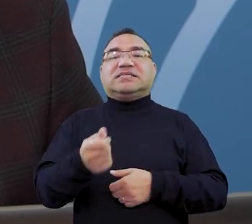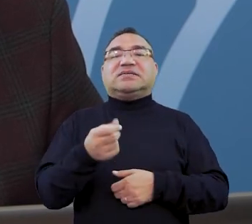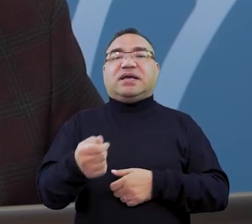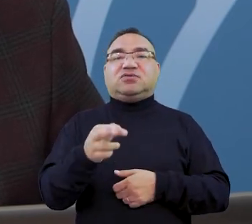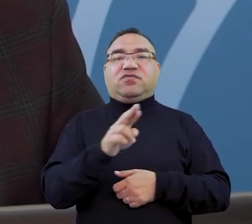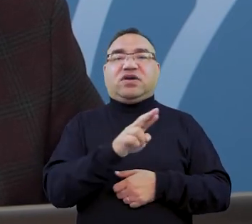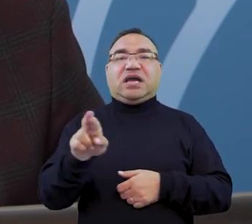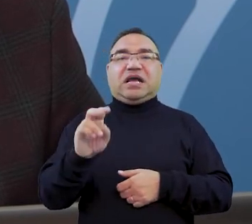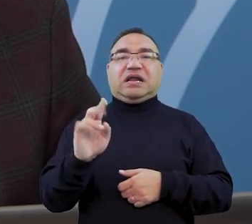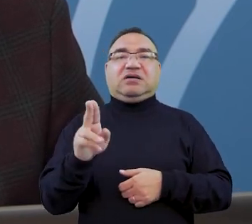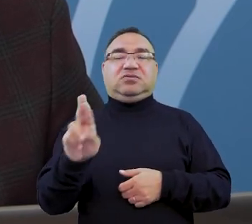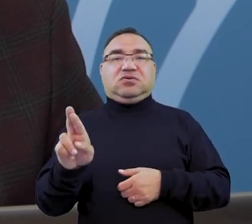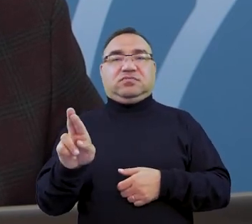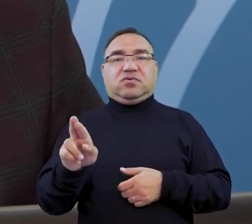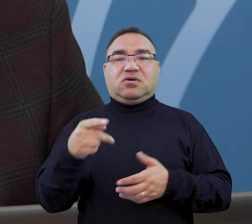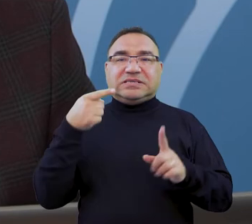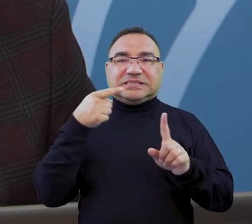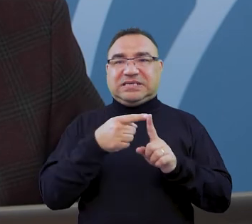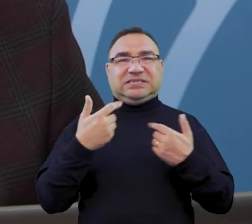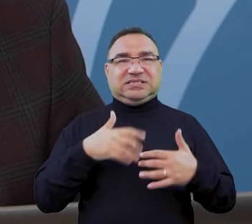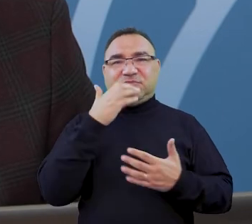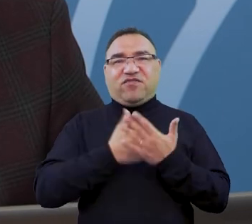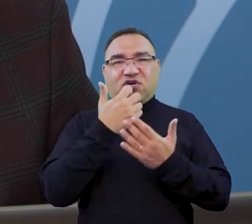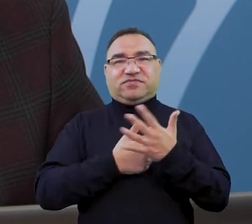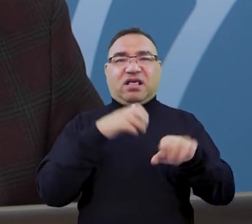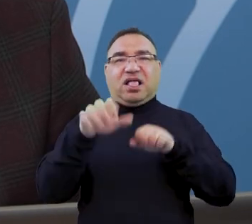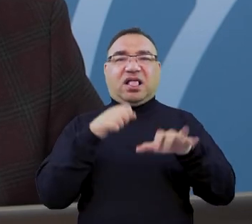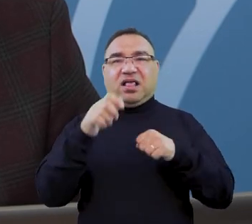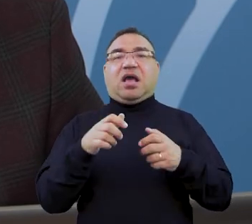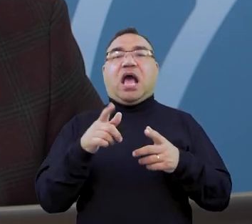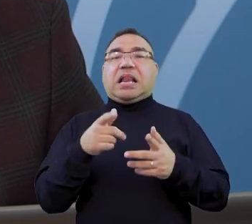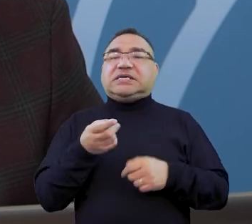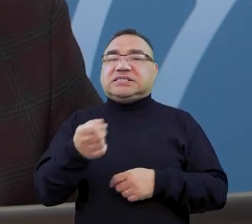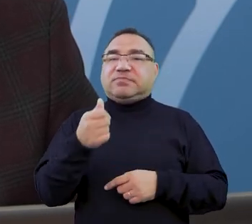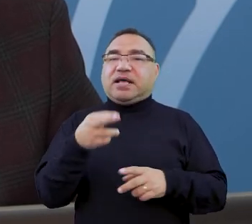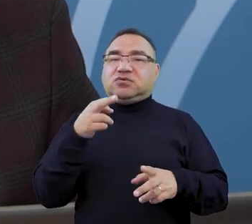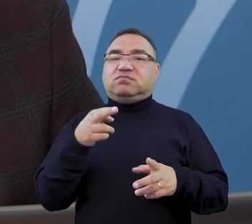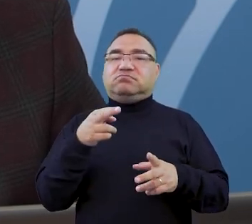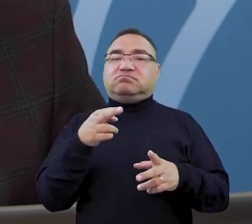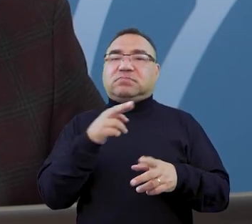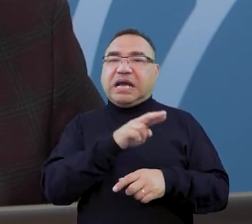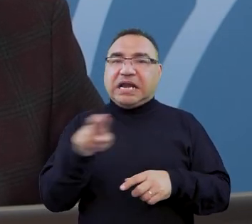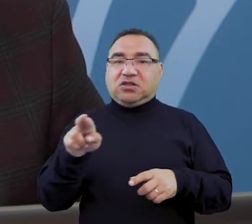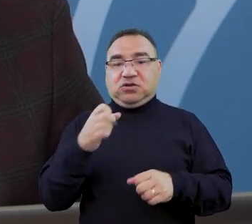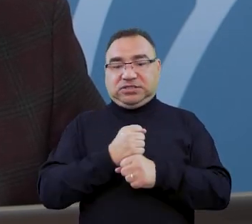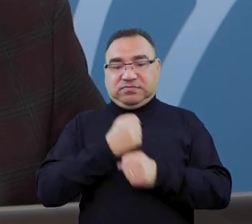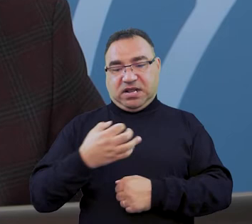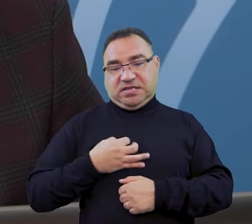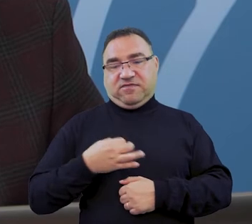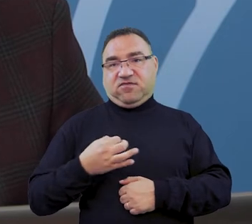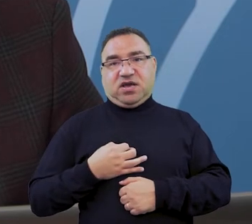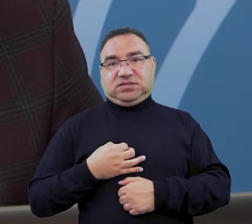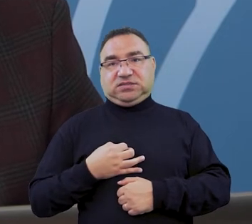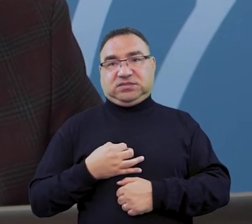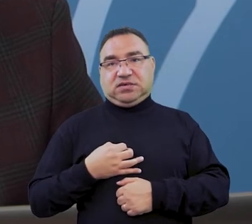Rozumiem, że ten przepis ma na celu zapobieganie nadużyciom, ale stypendium rektora jest wynikiem pracy własnej studenta, a nie osoby,